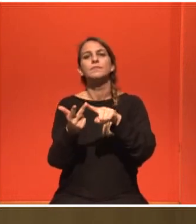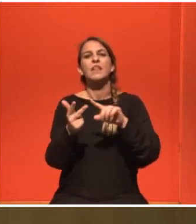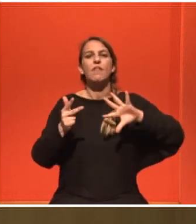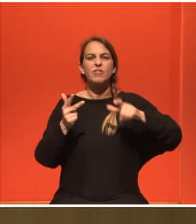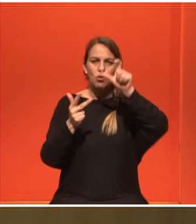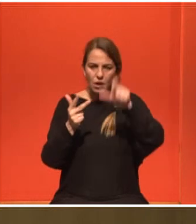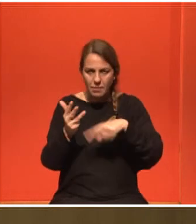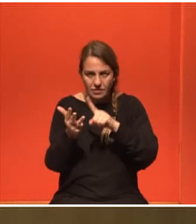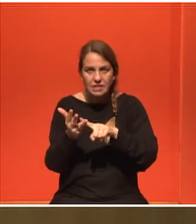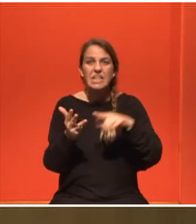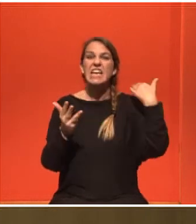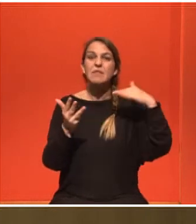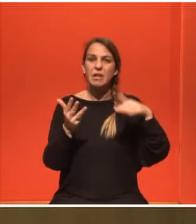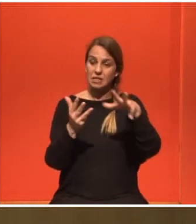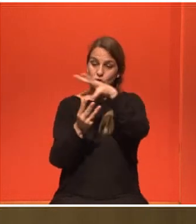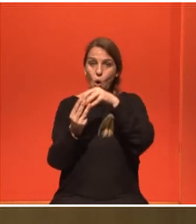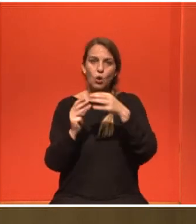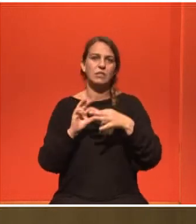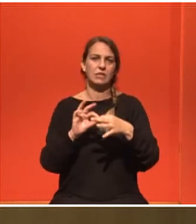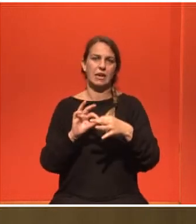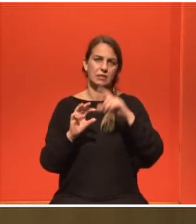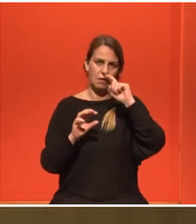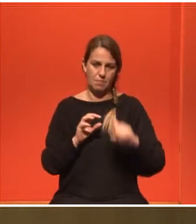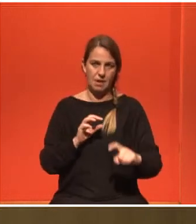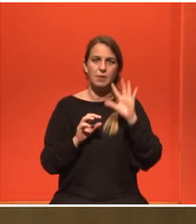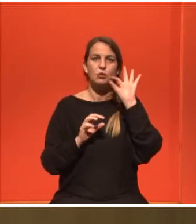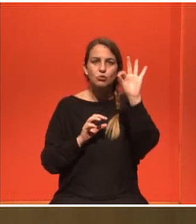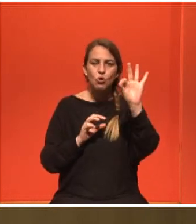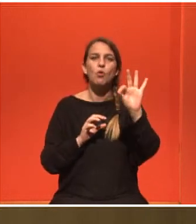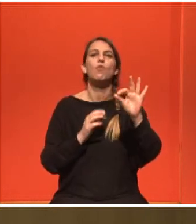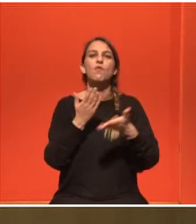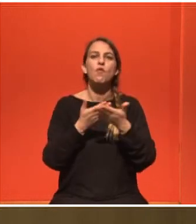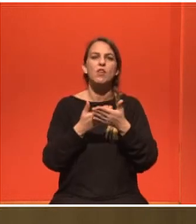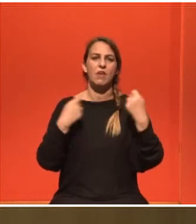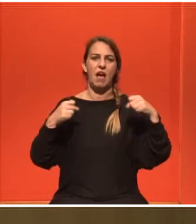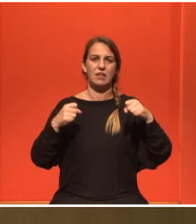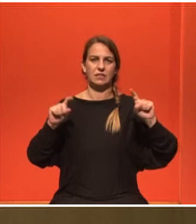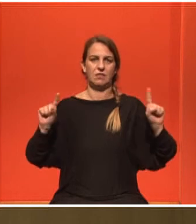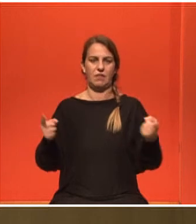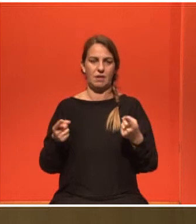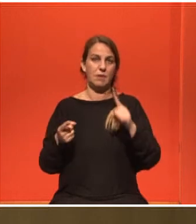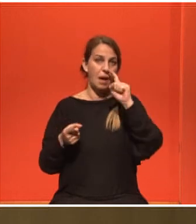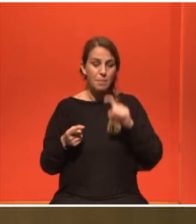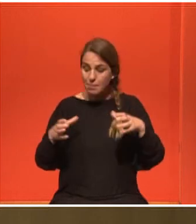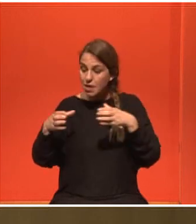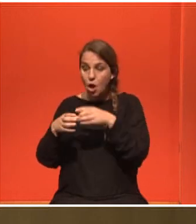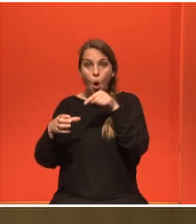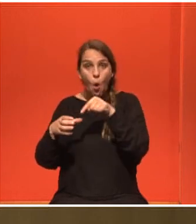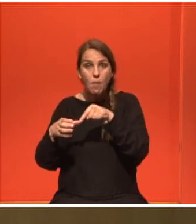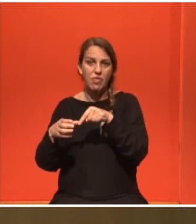φυσικοθεραπευτή, του γυμναστή. Είναι σταδιακά η ανάπτυξη φυσικής κατάστασης. Άρα περνάτε από όλη αυτή την ομάδα.